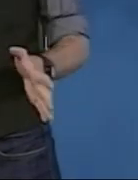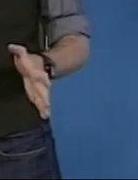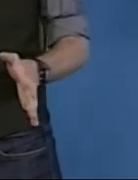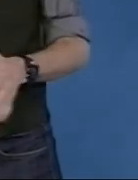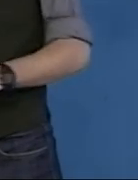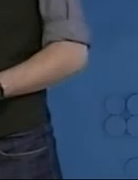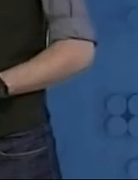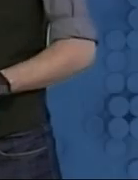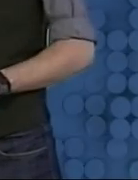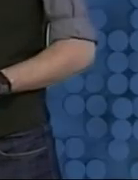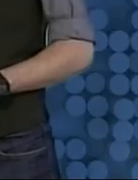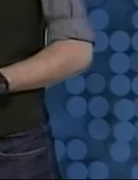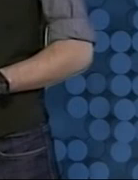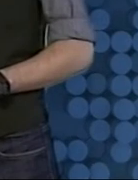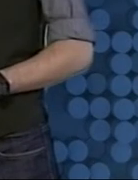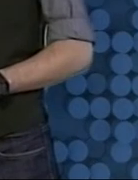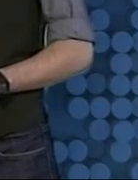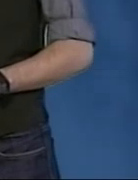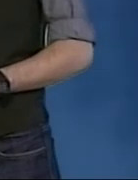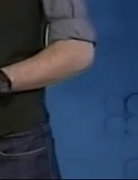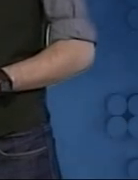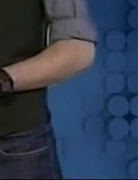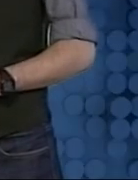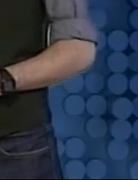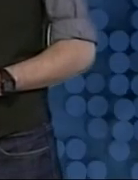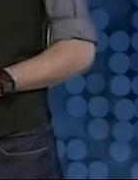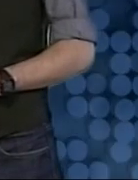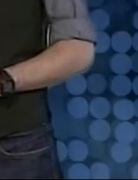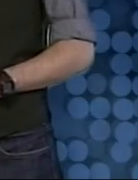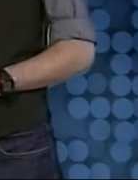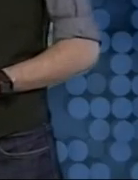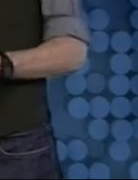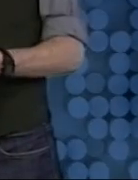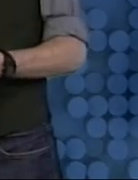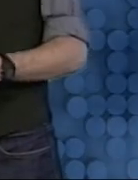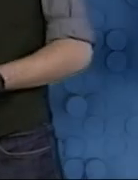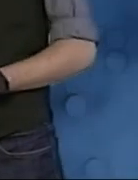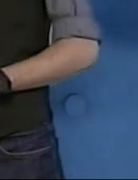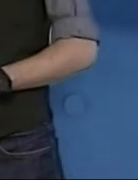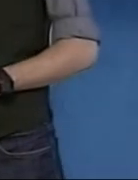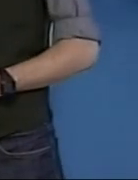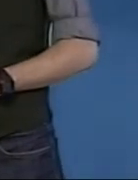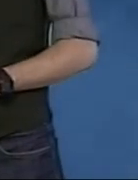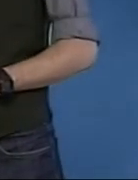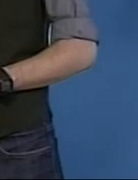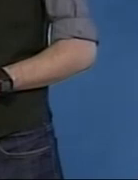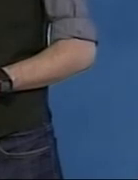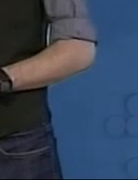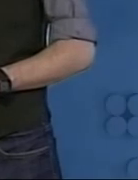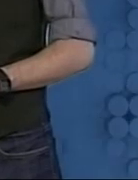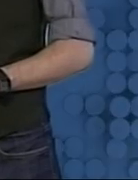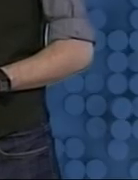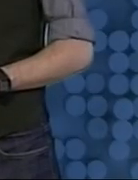-19 градусів, в день – 29 до 31 градуса з позначкою «плюс». Радіаційний фон по місту та області